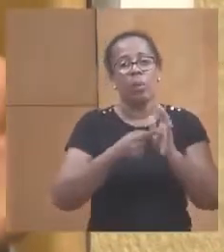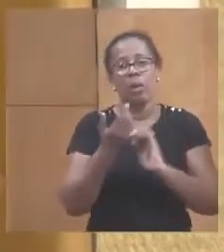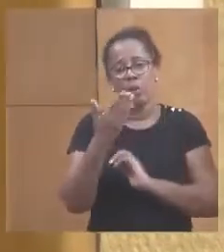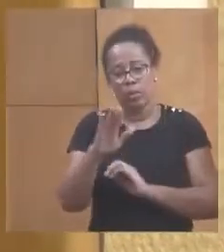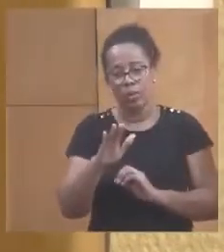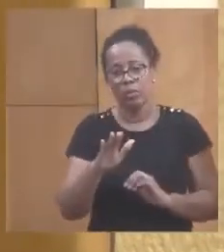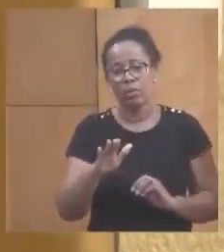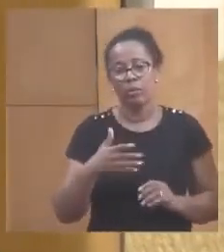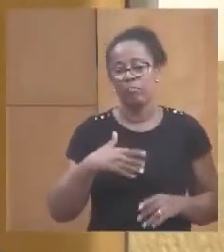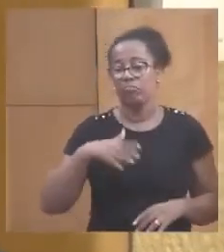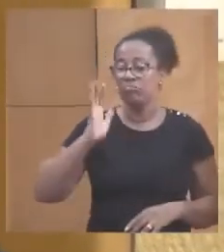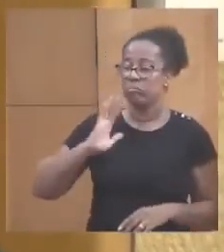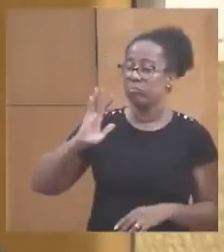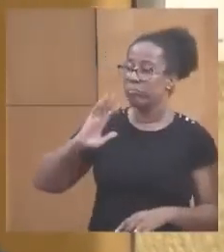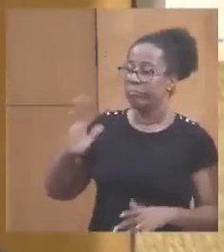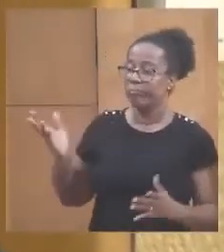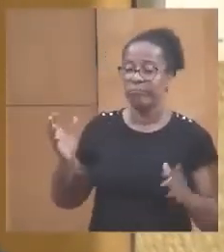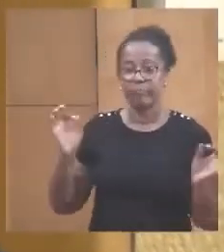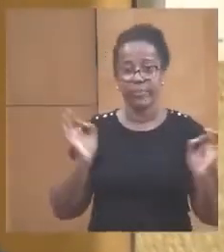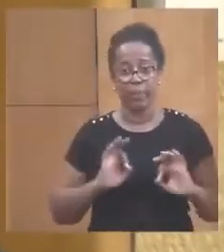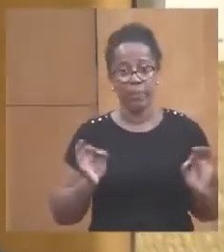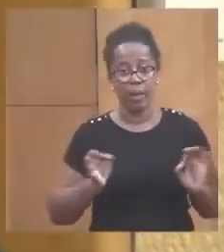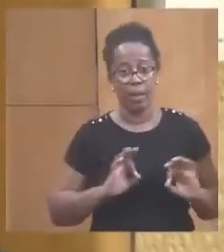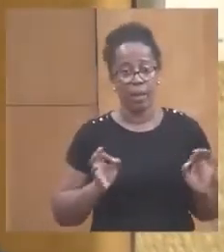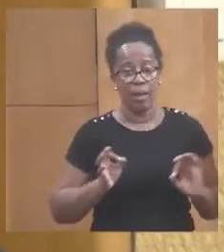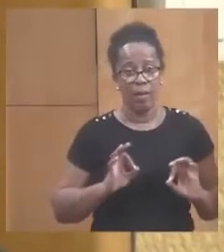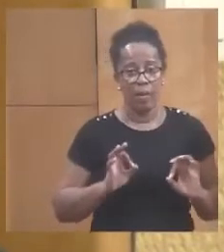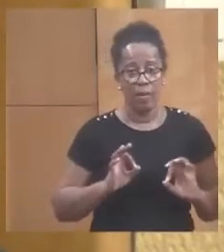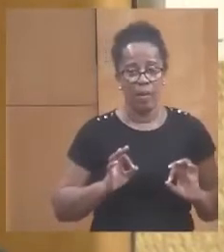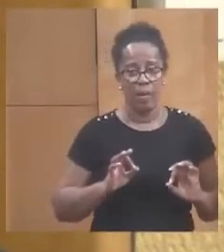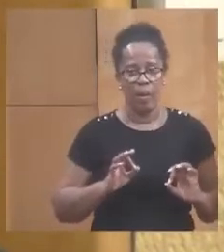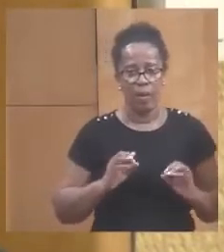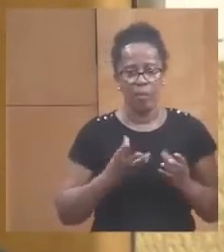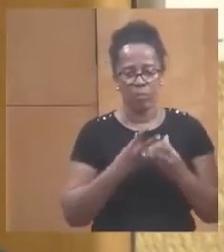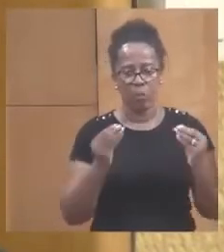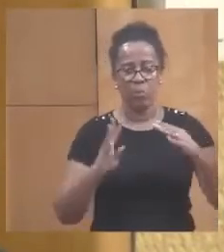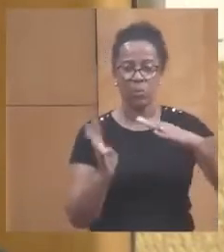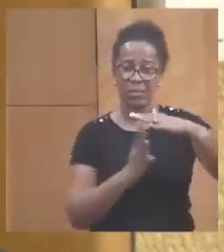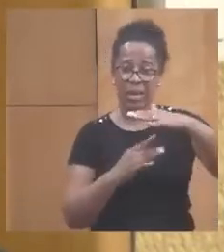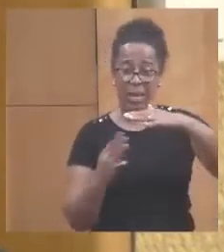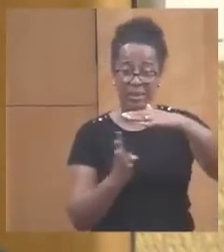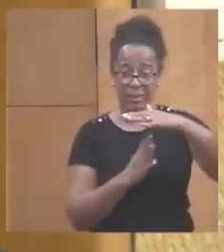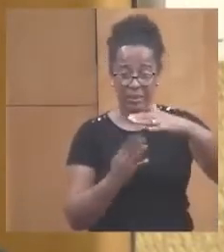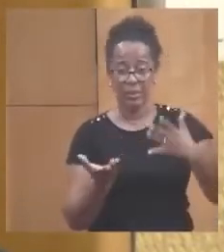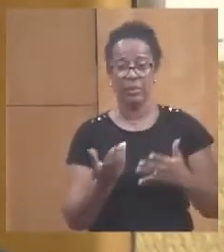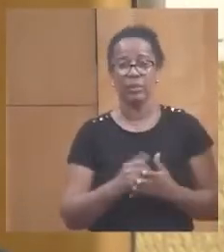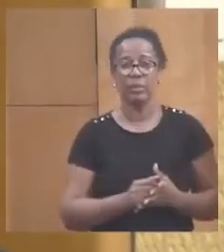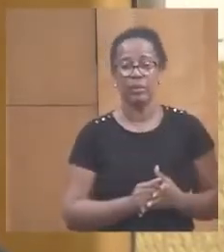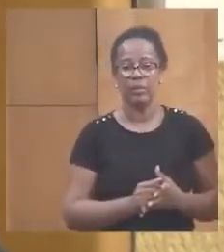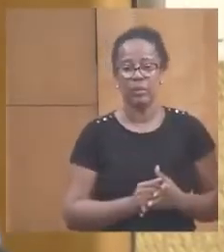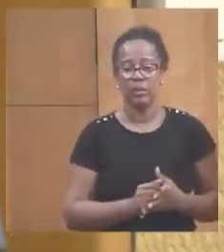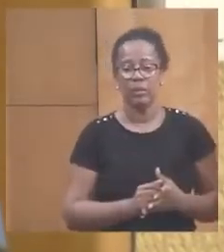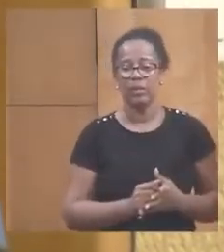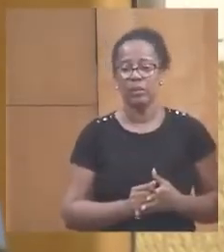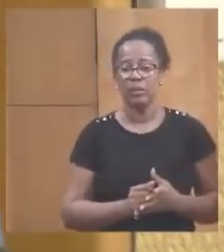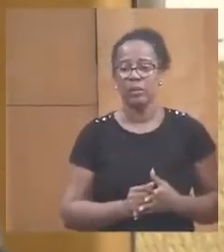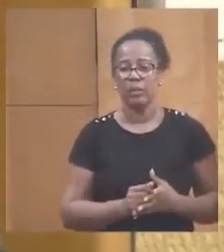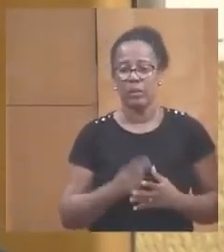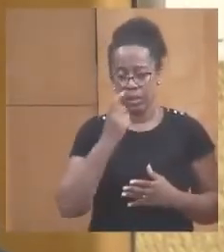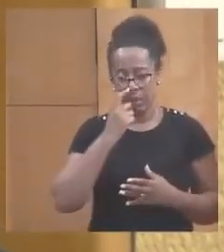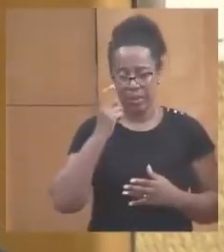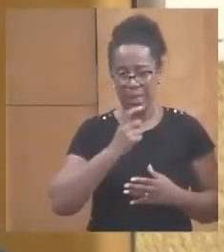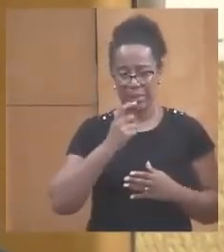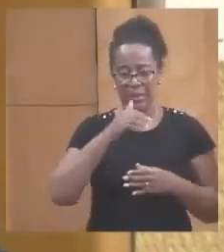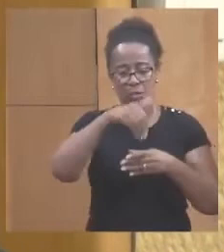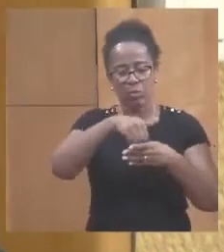Peut-être que dans le passé, il n avait pas autant de, comment s'appelle ça, le sargasse. Quand il pourrit, des gaz qui sont